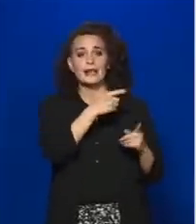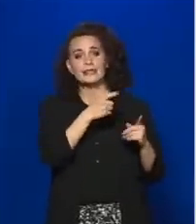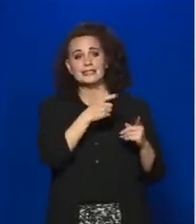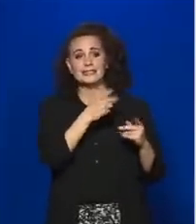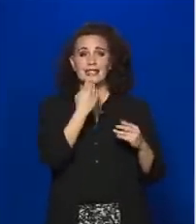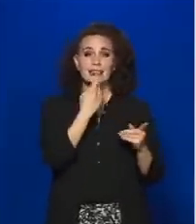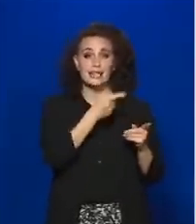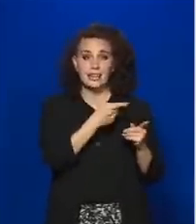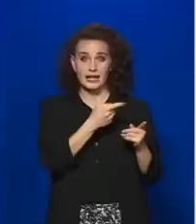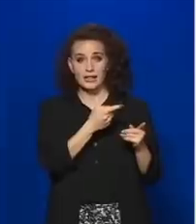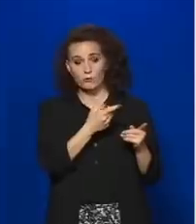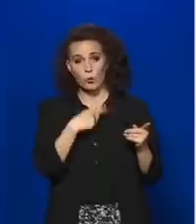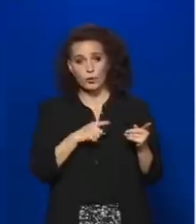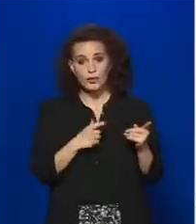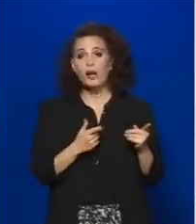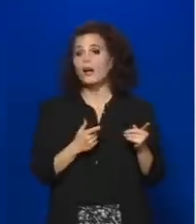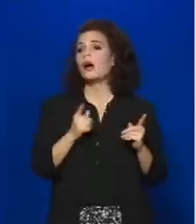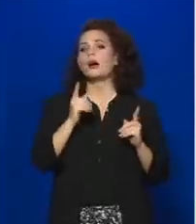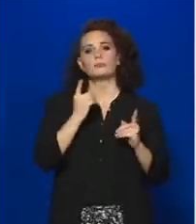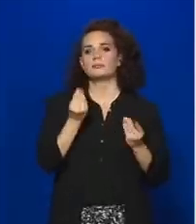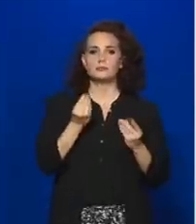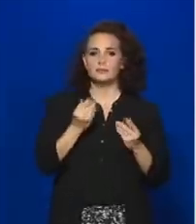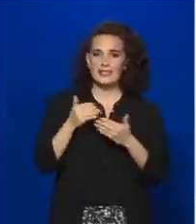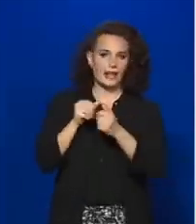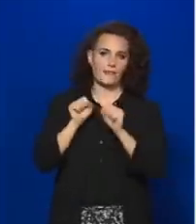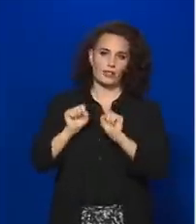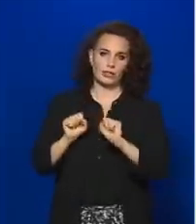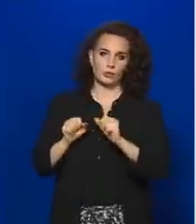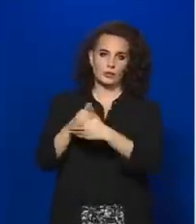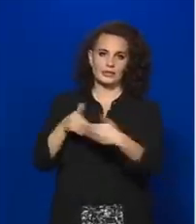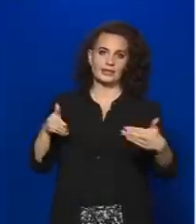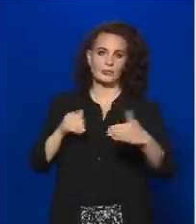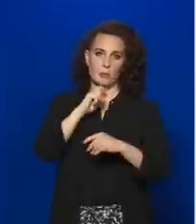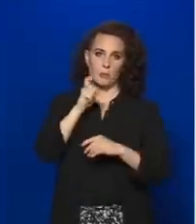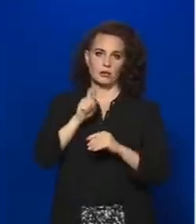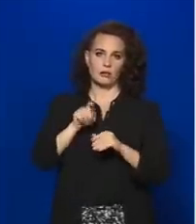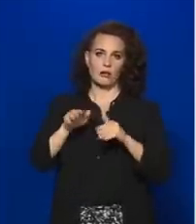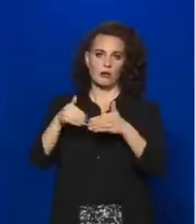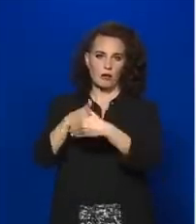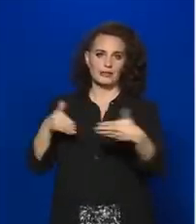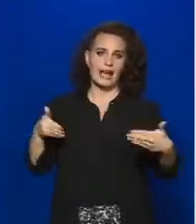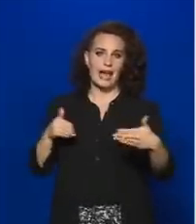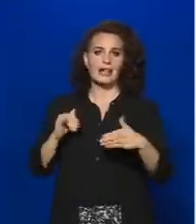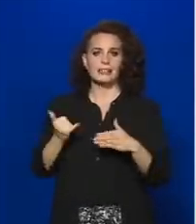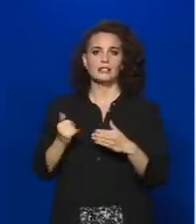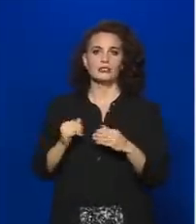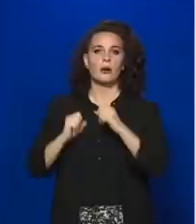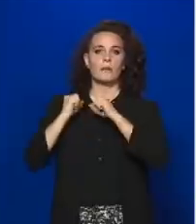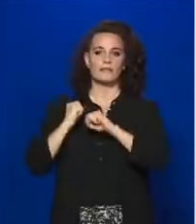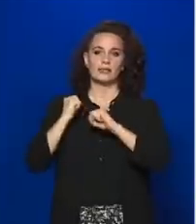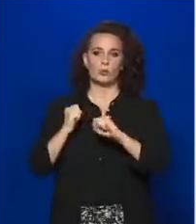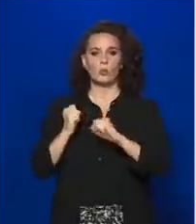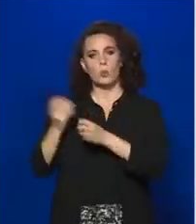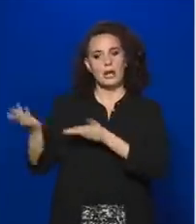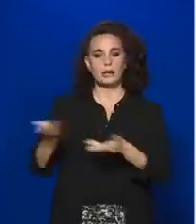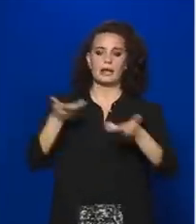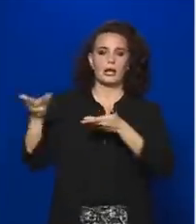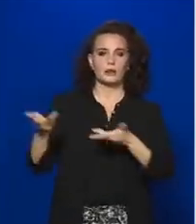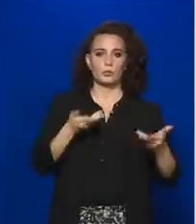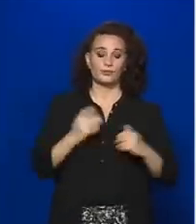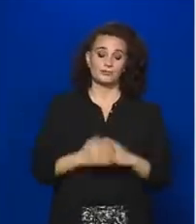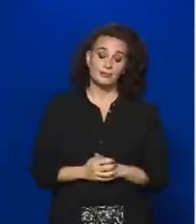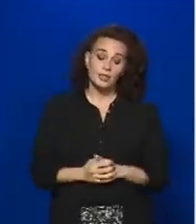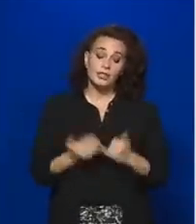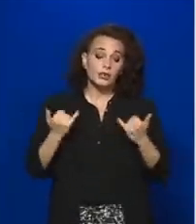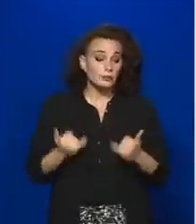bennünket, hogy ne védjük kerítéssel a magyar határokat, és engedjük be a bevándorlókat. Ma, amikor a fertőzés veszélye